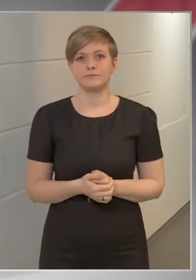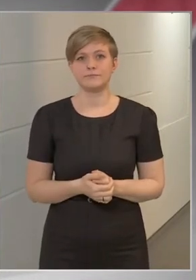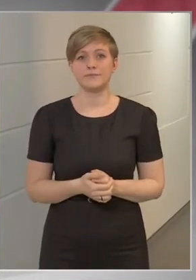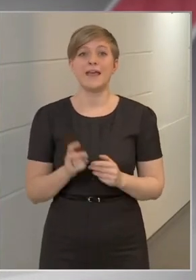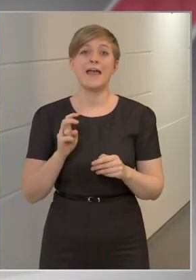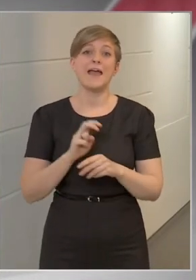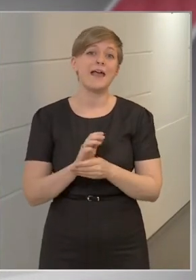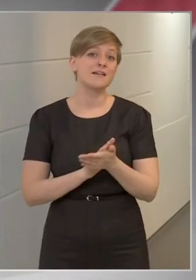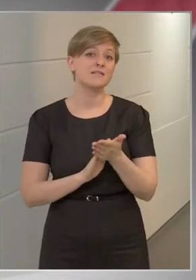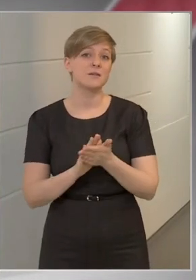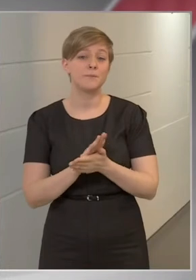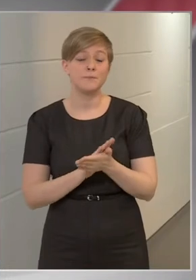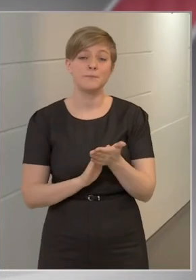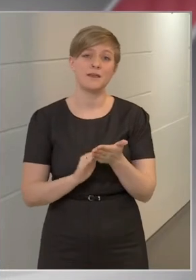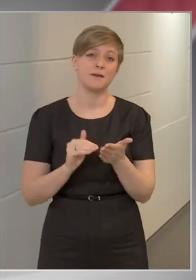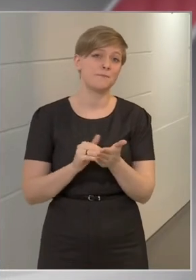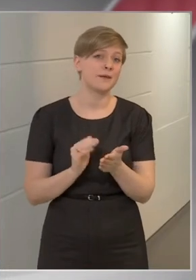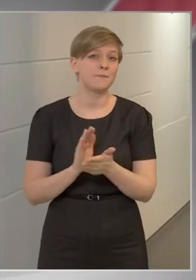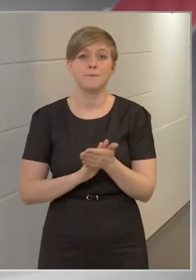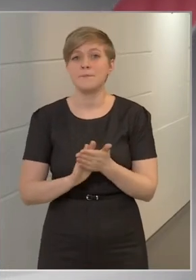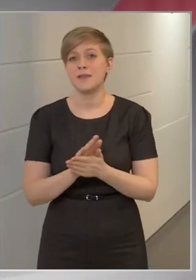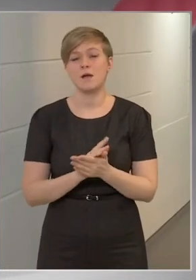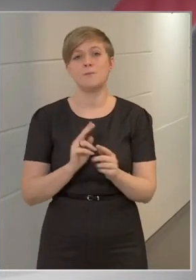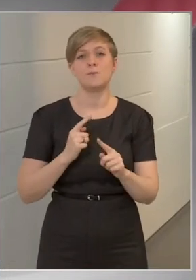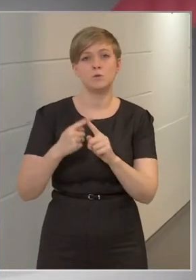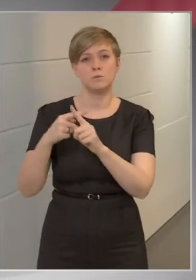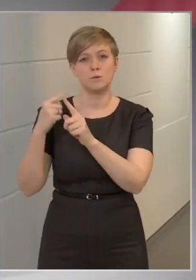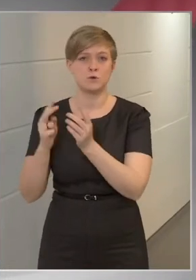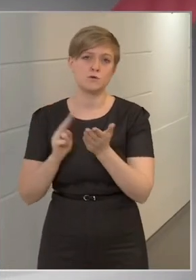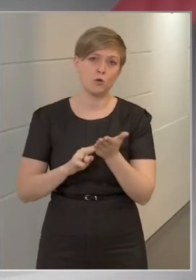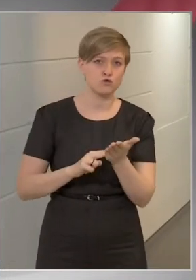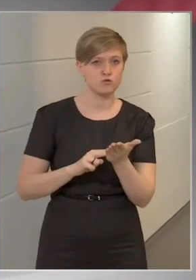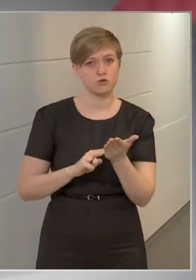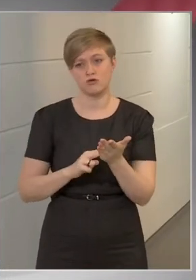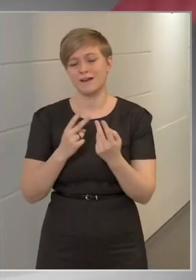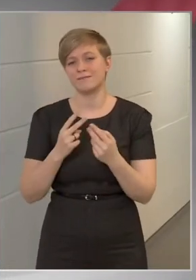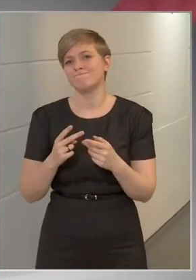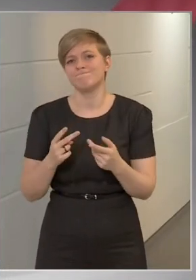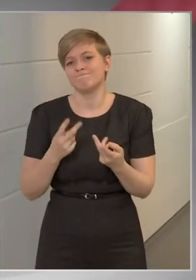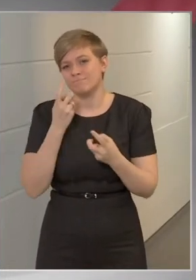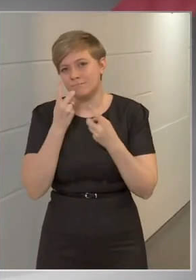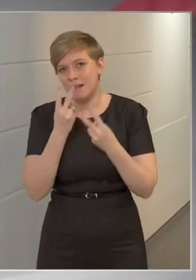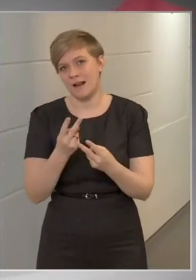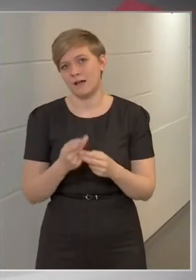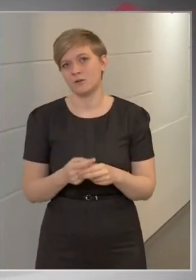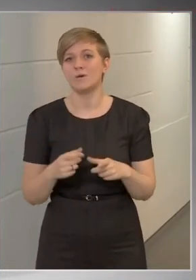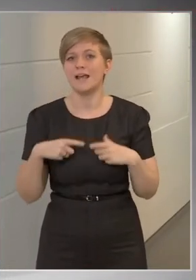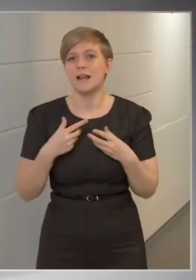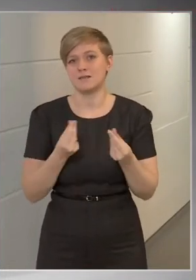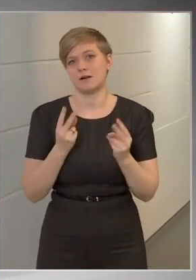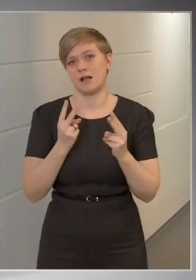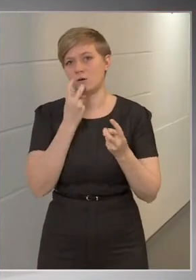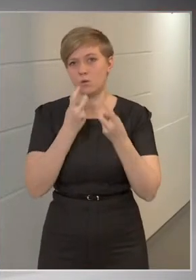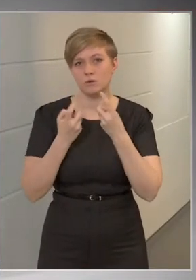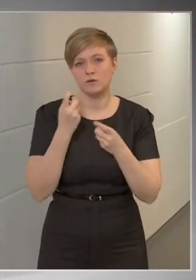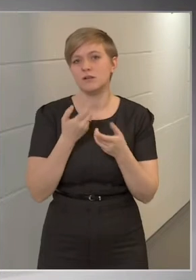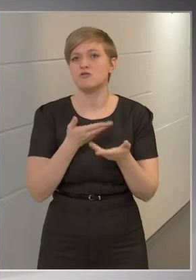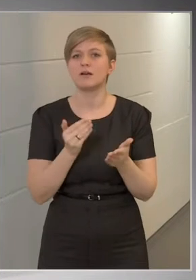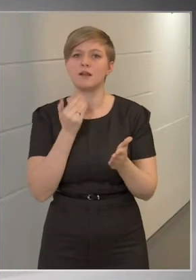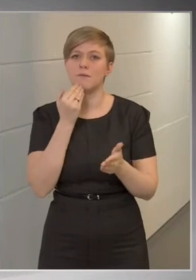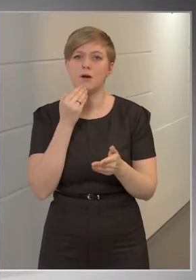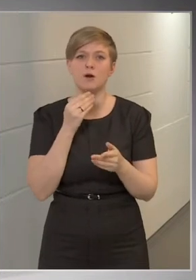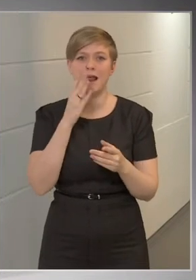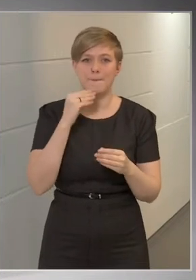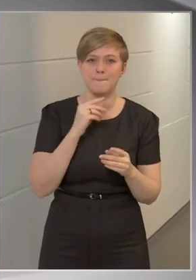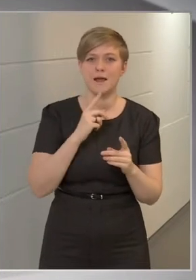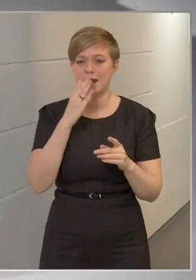ehhez még milyen plusz jogosult zsarok társulnak, ezt meg fogjuk látni, életszerűen kell elgondolni. Tehát senki nem akar olyan ember